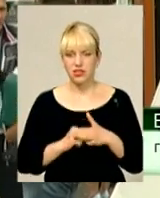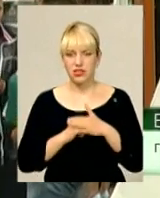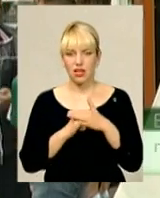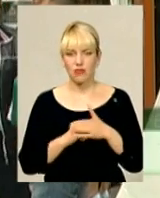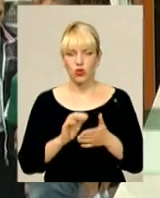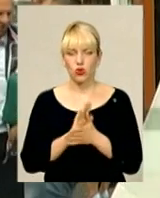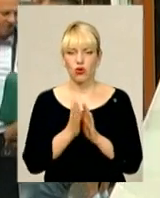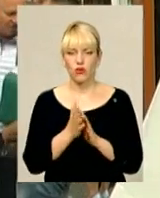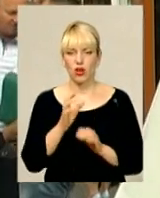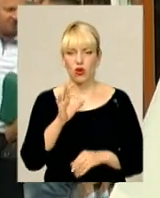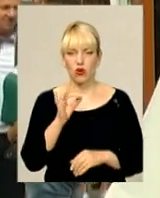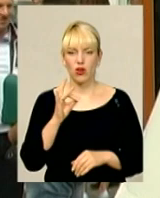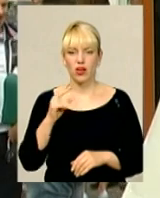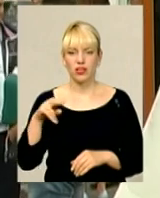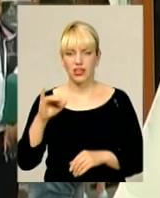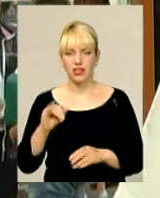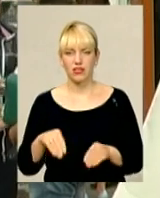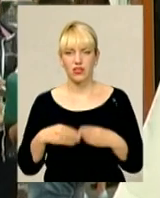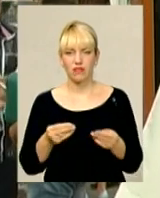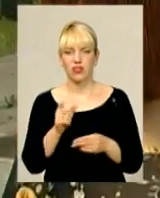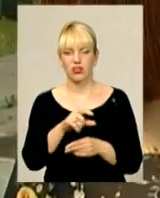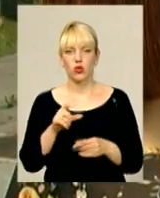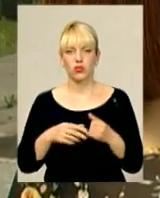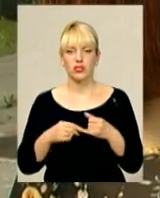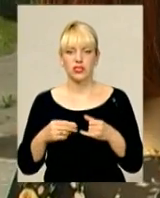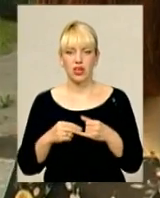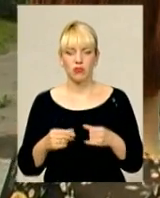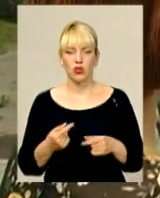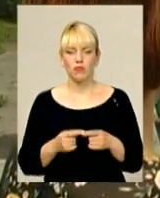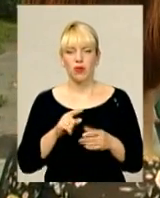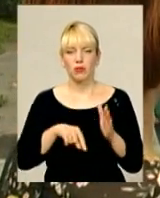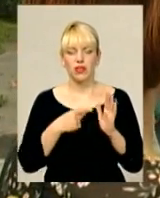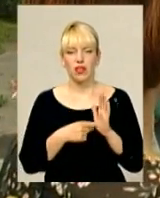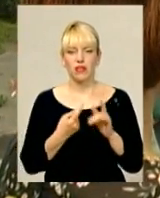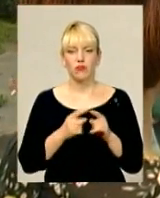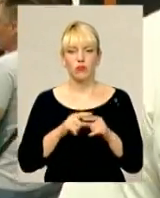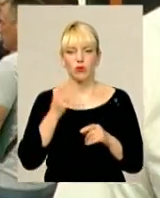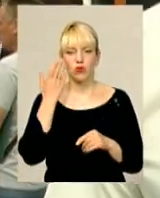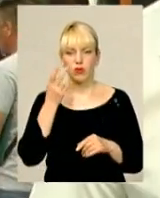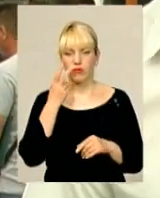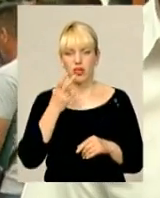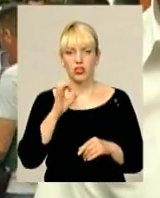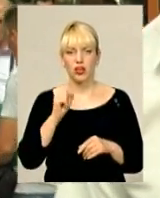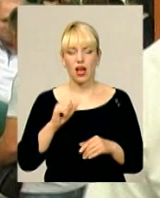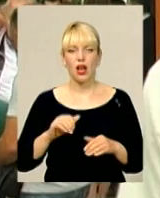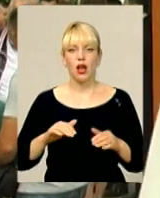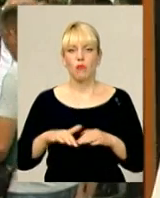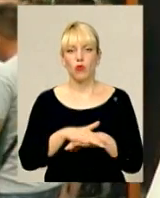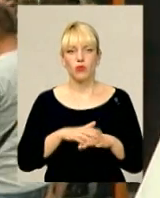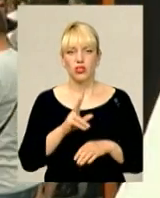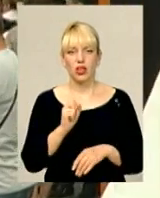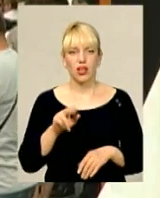до гора оренди, віддавати людям. Питання часто в тому, що коли дивишся на публічну кадастрову карту, там